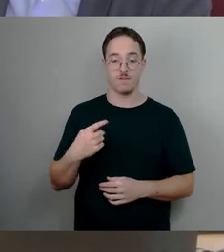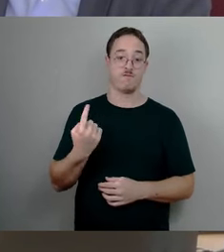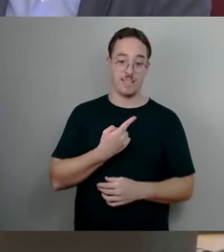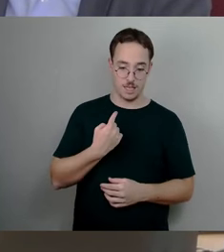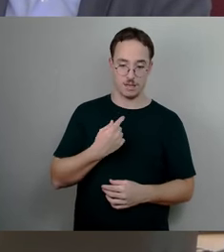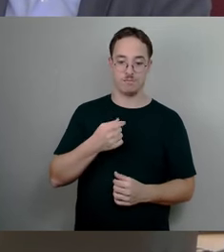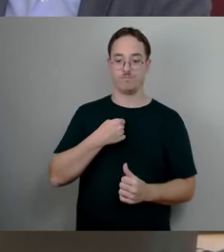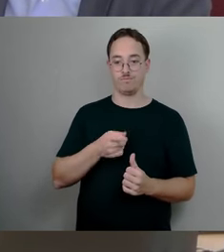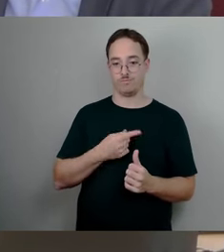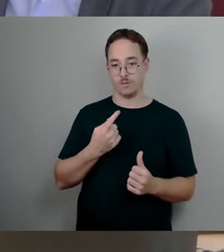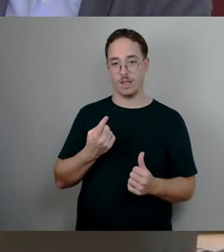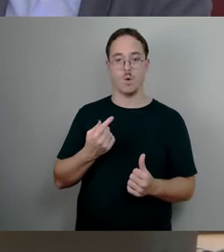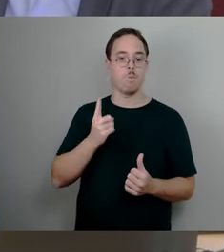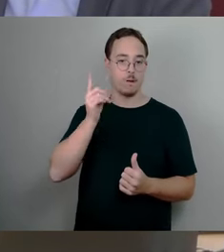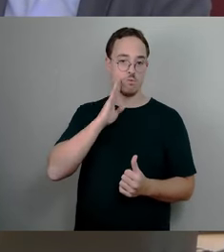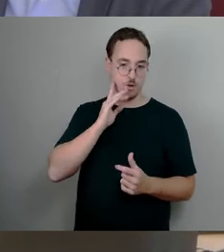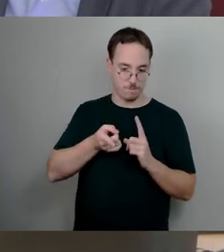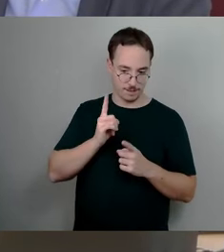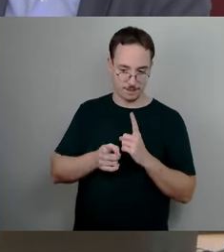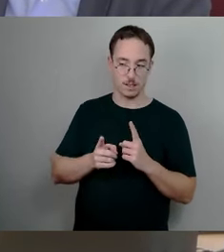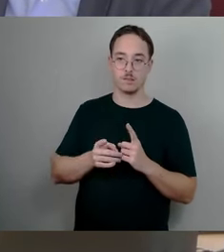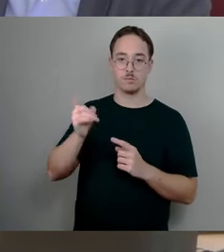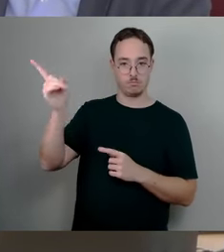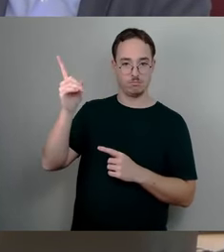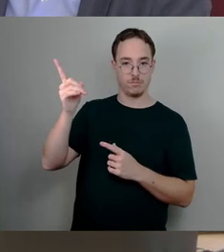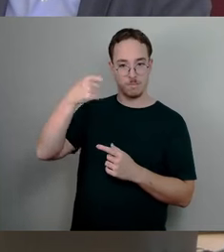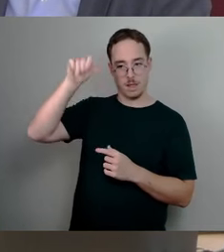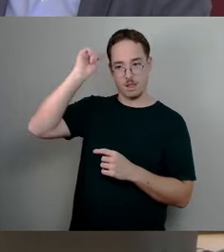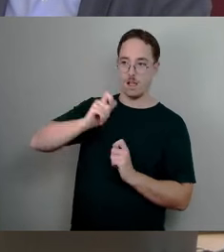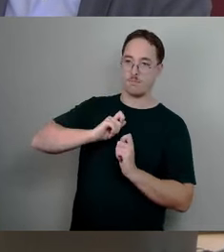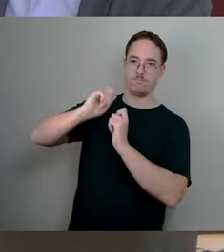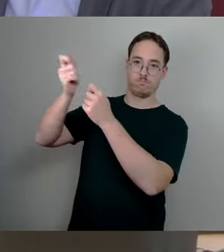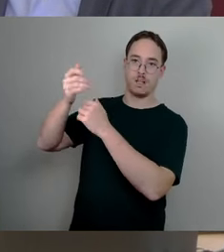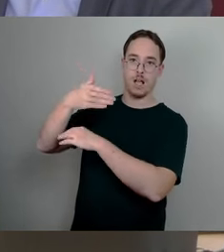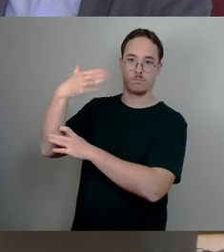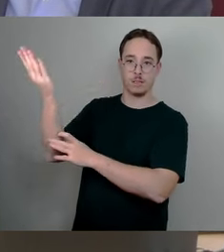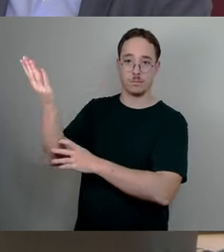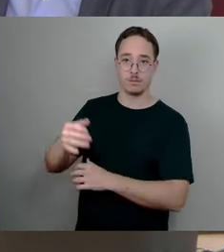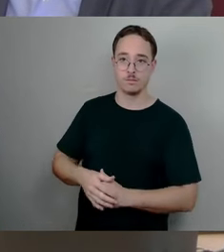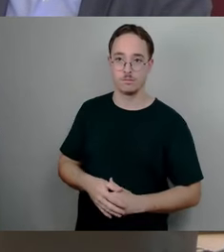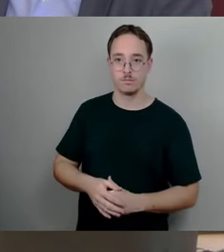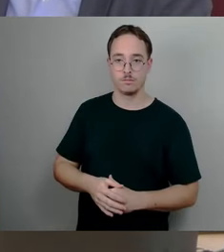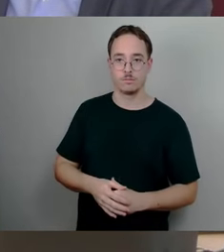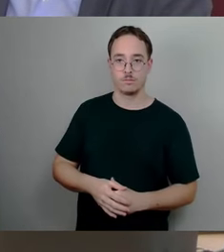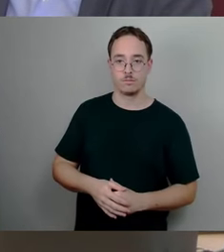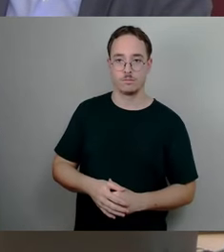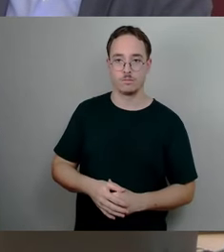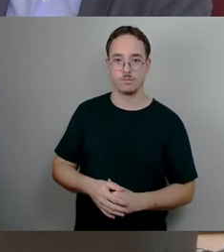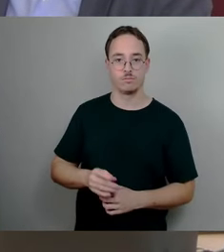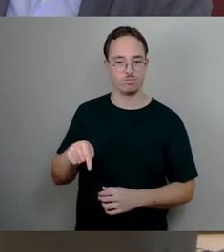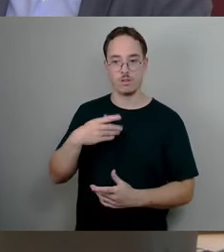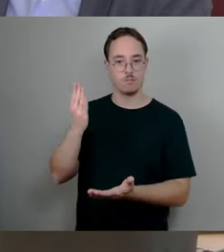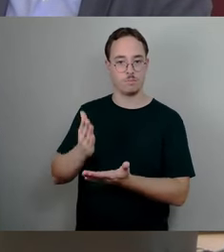entsprechendes Interessensbekundungsverfahren eingereicht und am Ende der Tage ist bei normalerweise